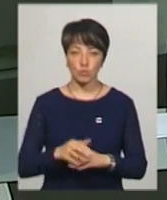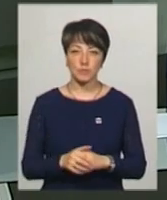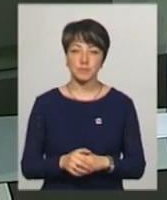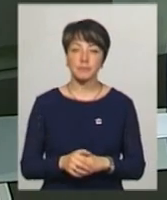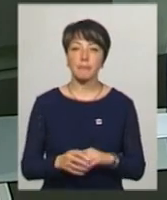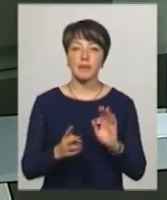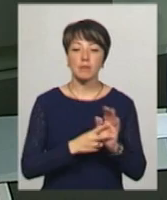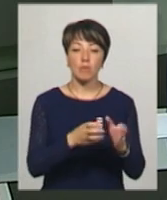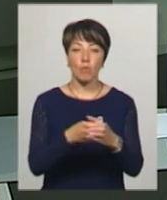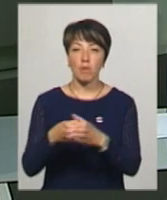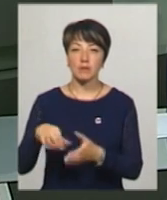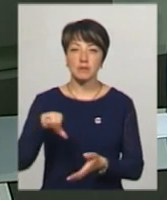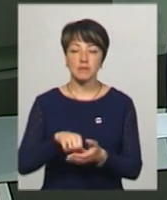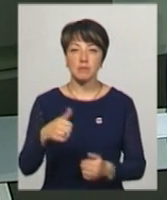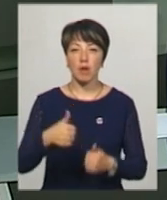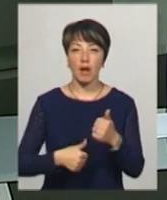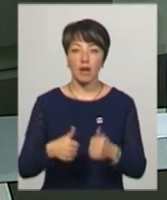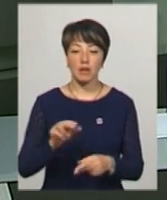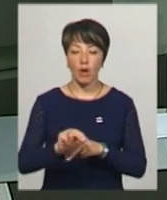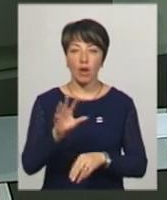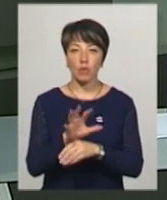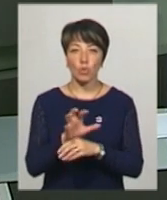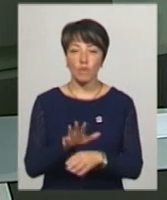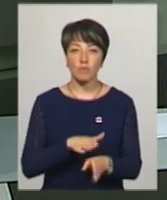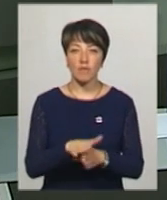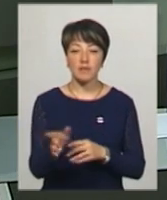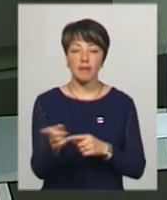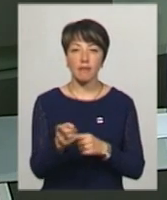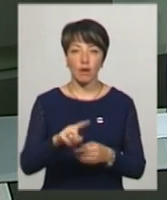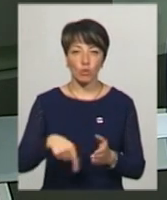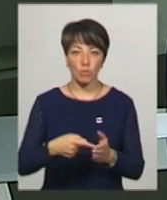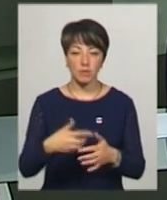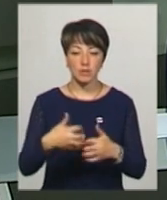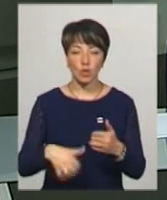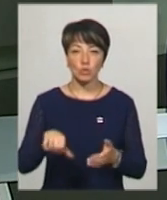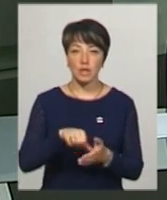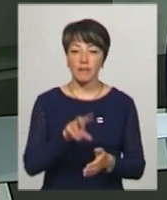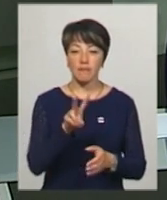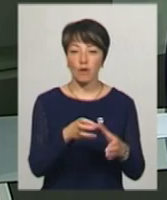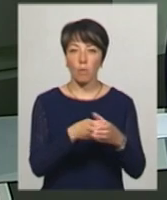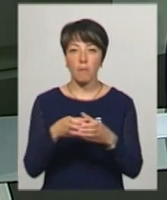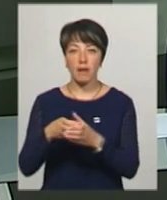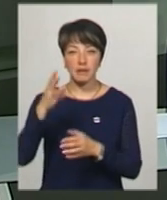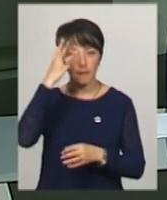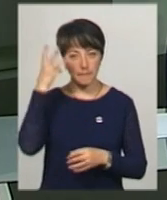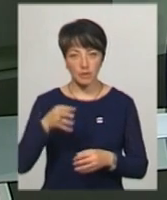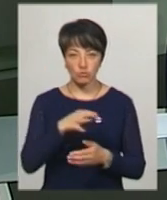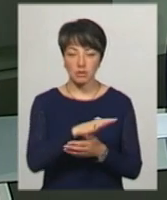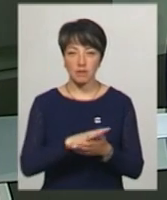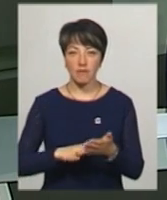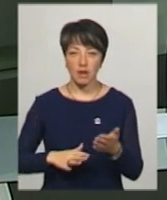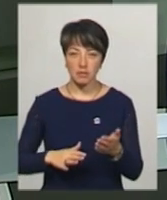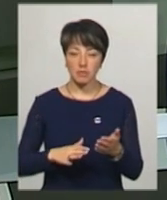Сім команд беруть участь у змаганнях кінологів, що відбуваються у Тернополі. Серед учасників – дві команди з Хмельниччини. Триватиме